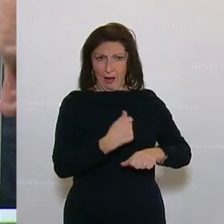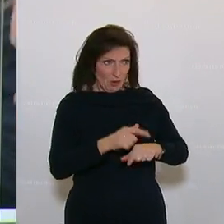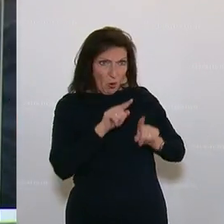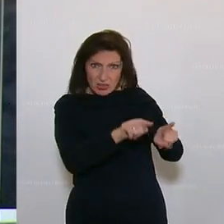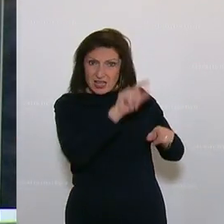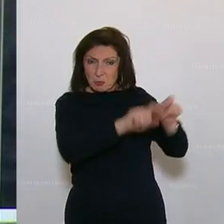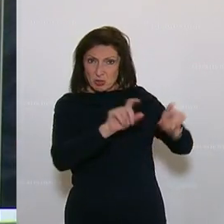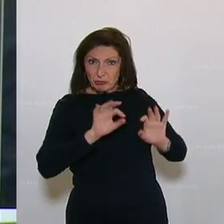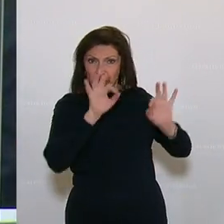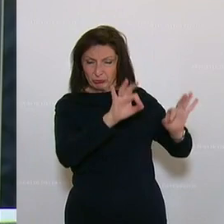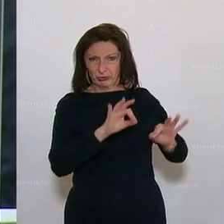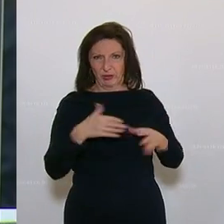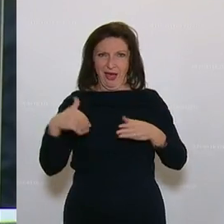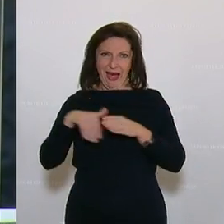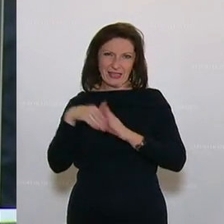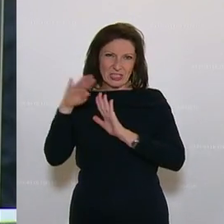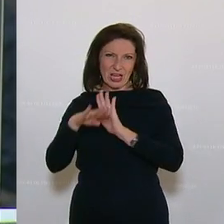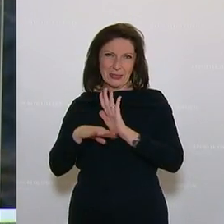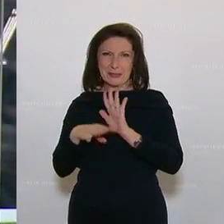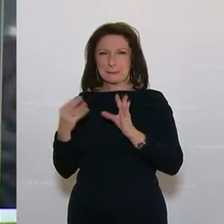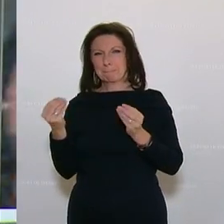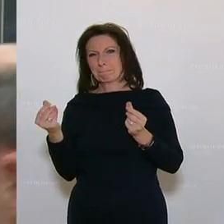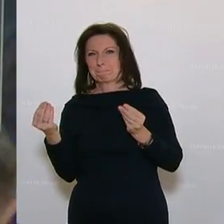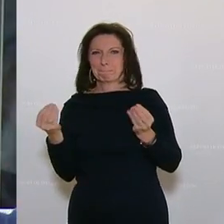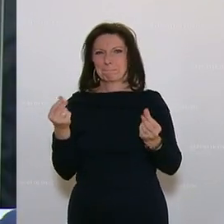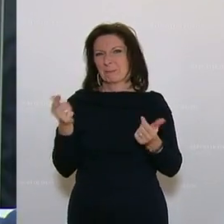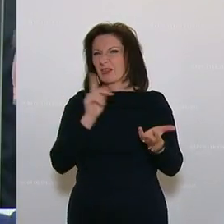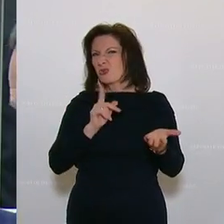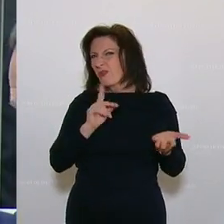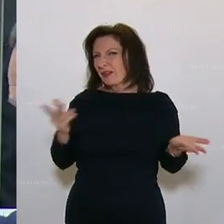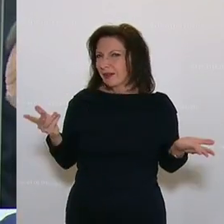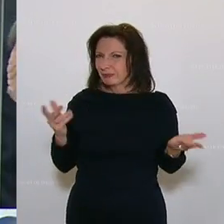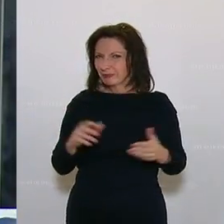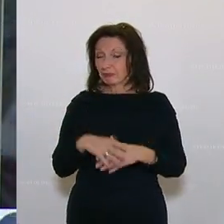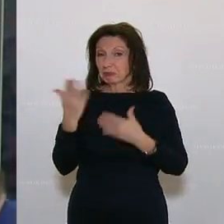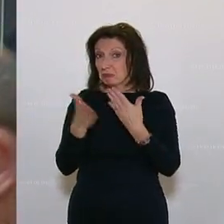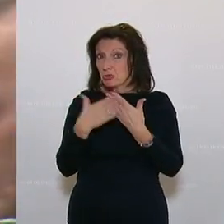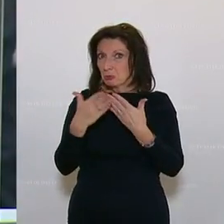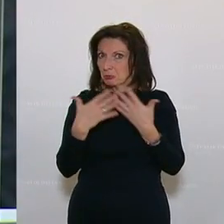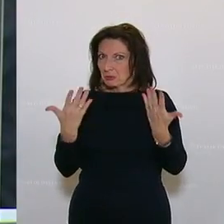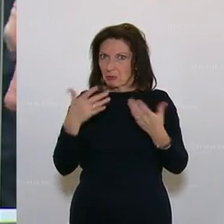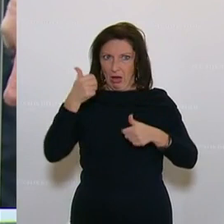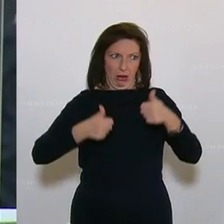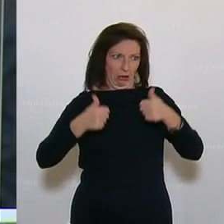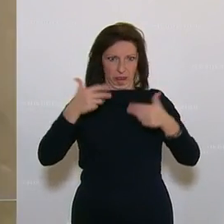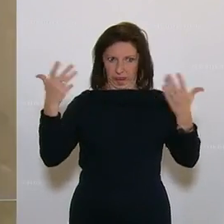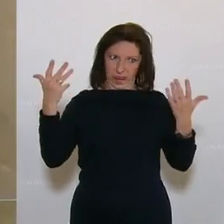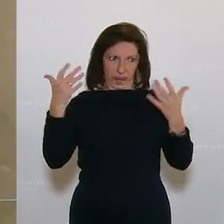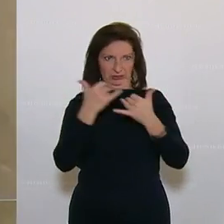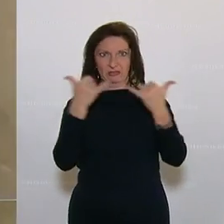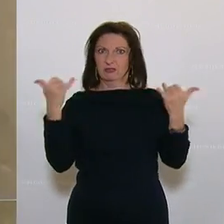diese Menschen ist das Angestelltengesetz ein bisschen zu ungenau. Zum Beispiel, wenn es um Konkurrenzkalauseln geht,